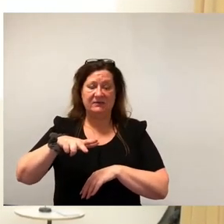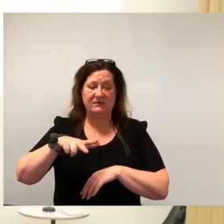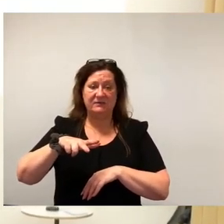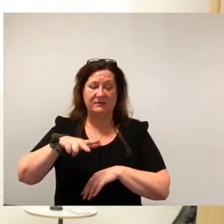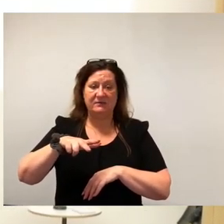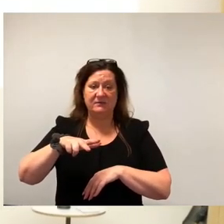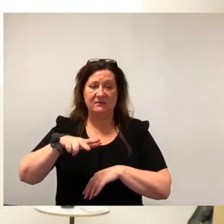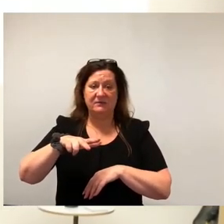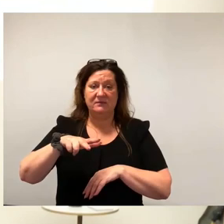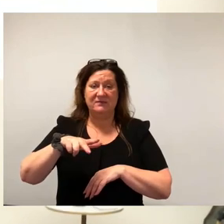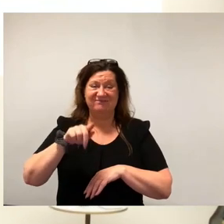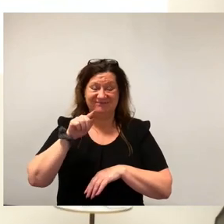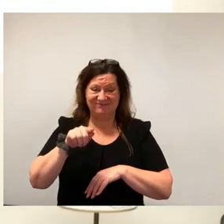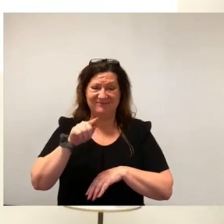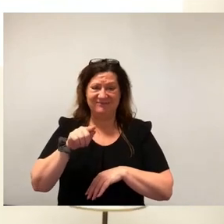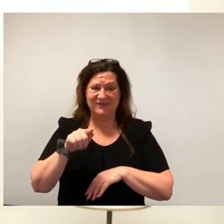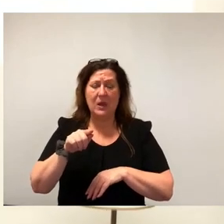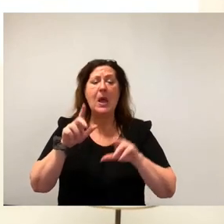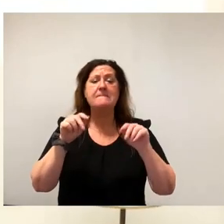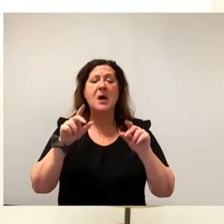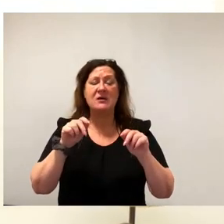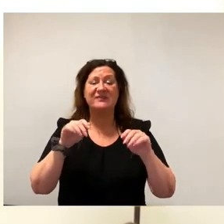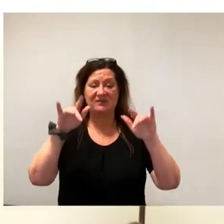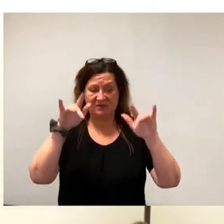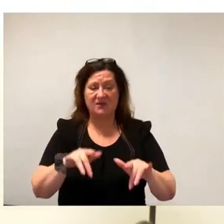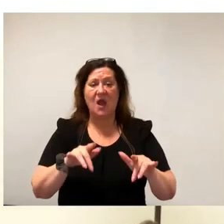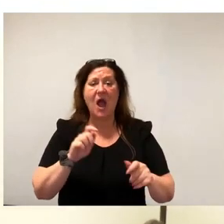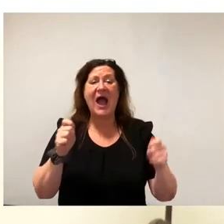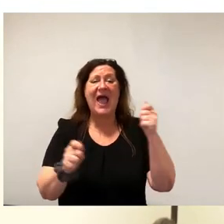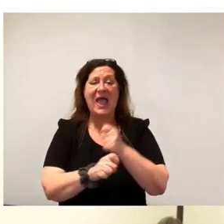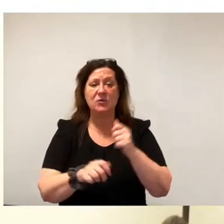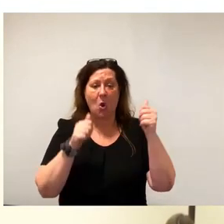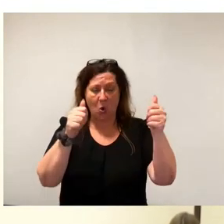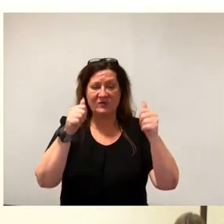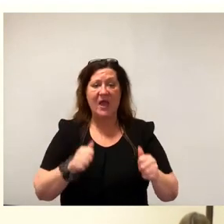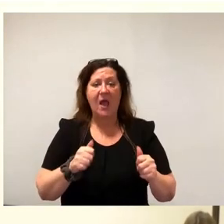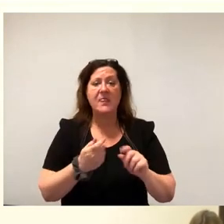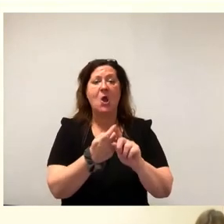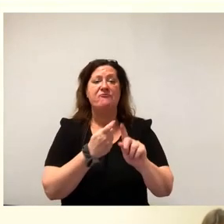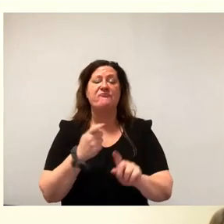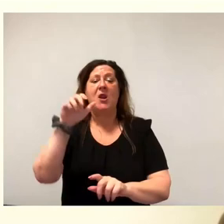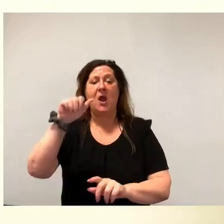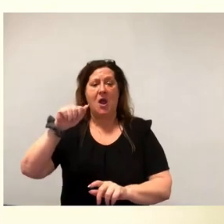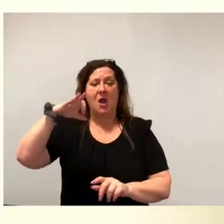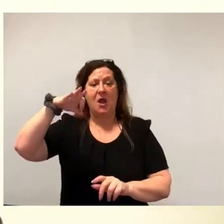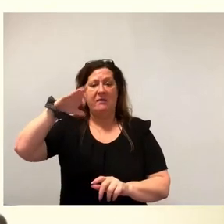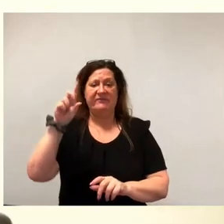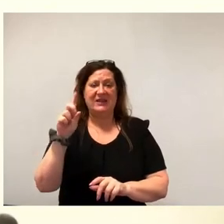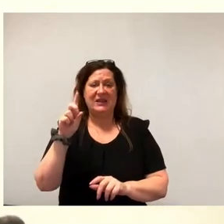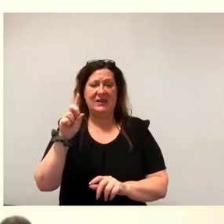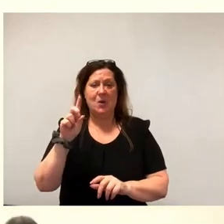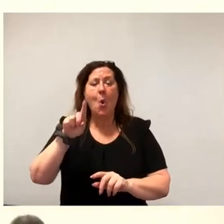Hier liegt mir ein Änderungsantrag AfD vor, der eingebracht werden kann. Dann beginnt in der